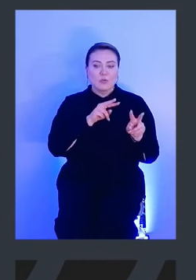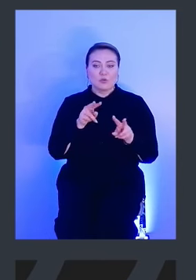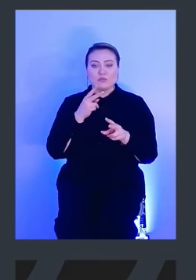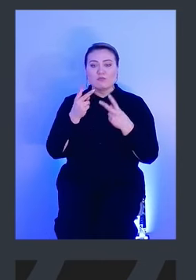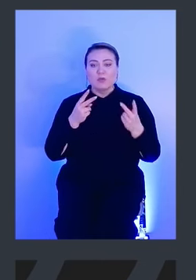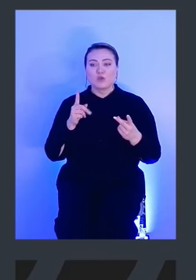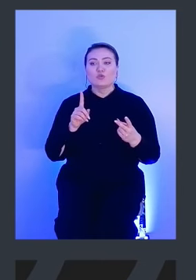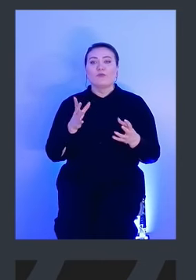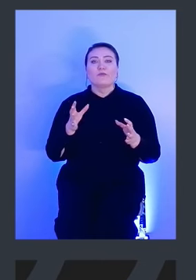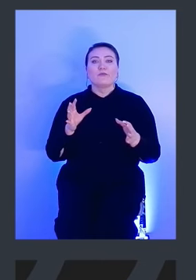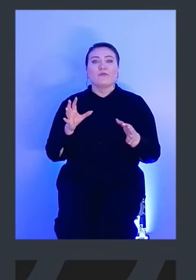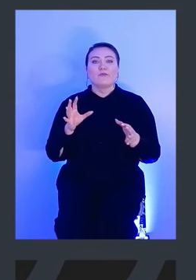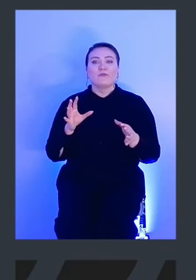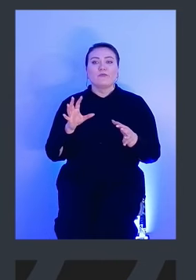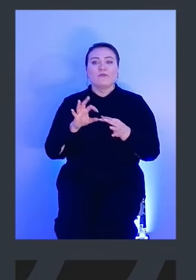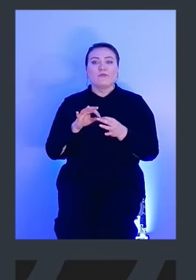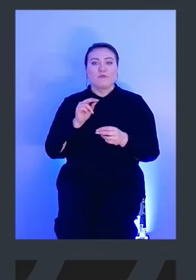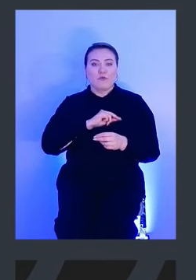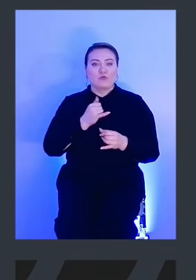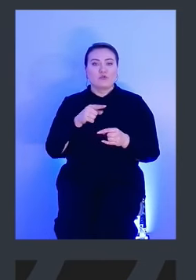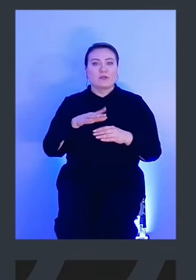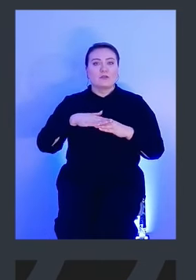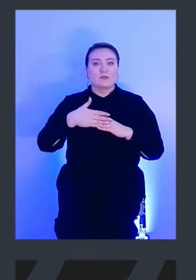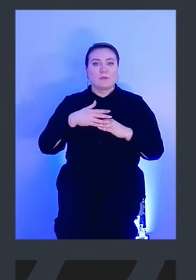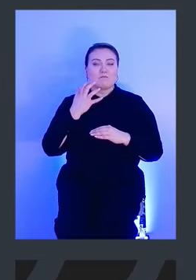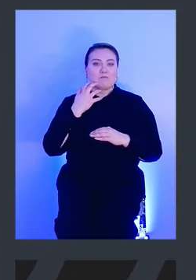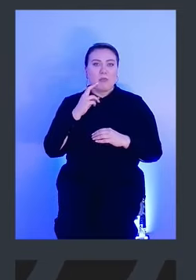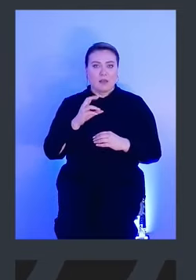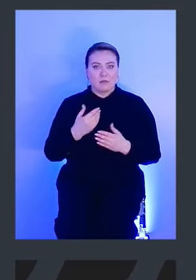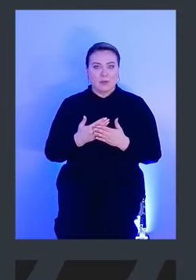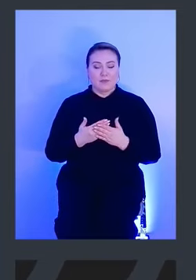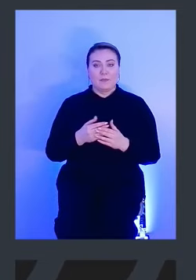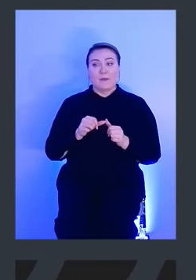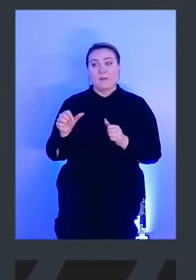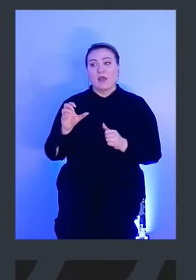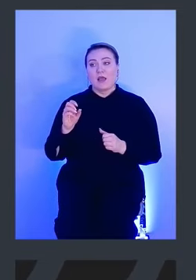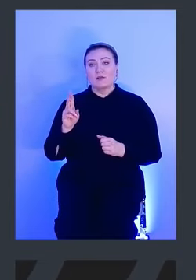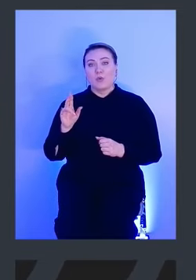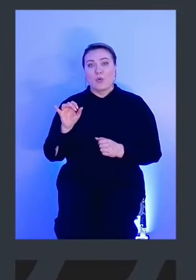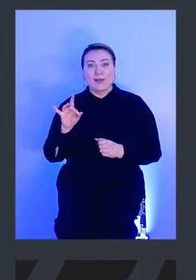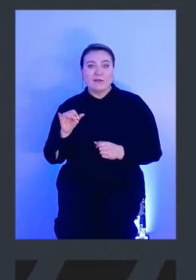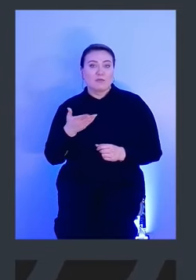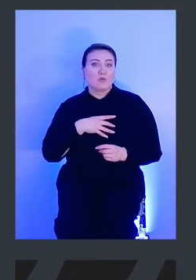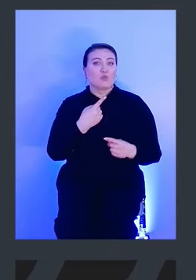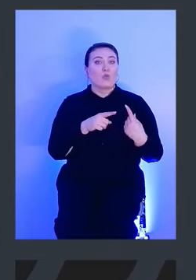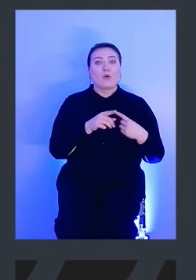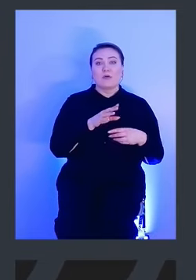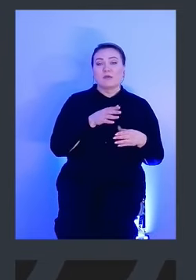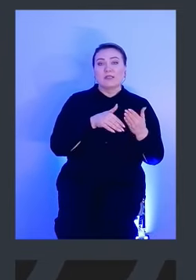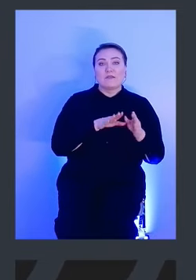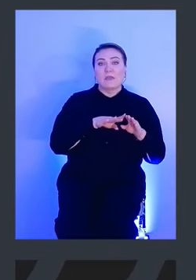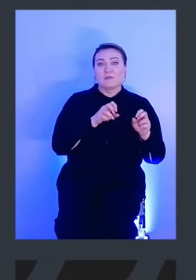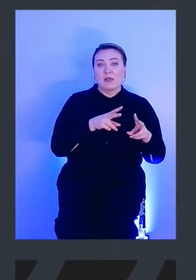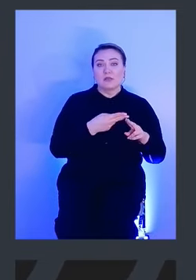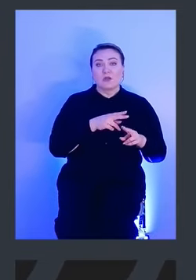включено, собственно, сейчас на Mac. В случае, если вы используете помимо OS Query какое-то еще средство по безопасности,